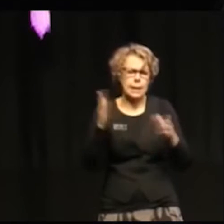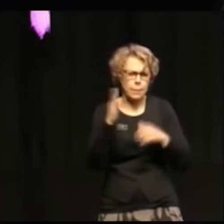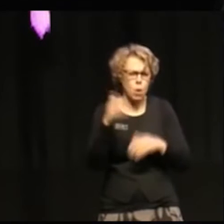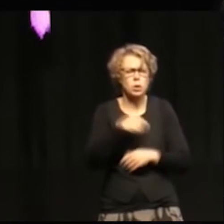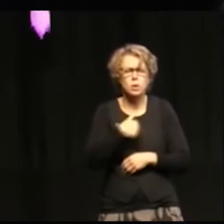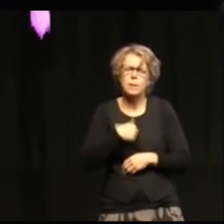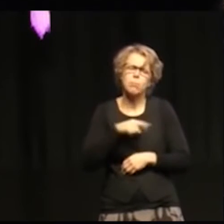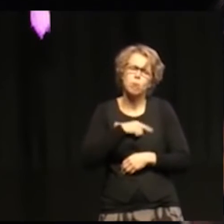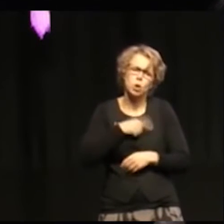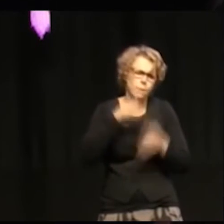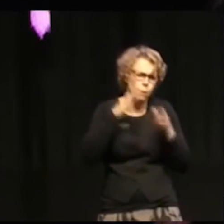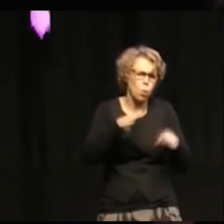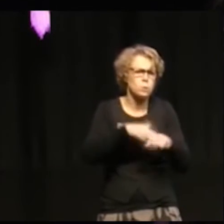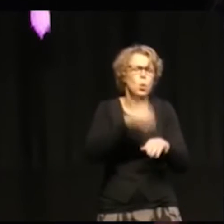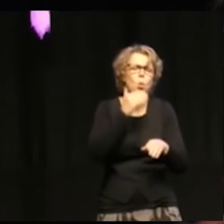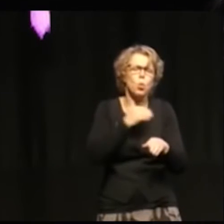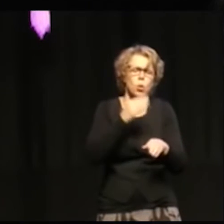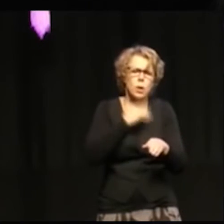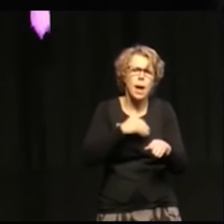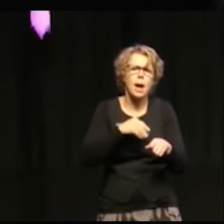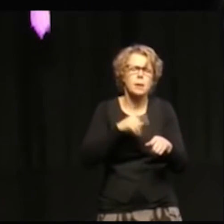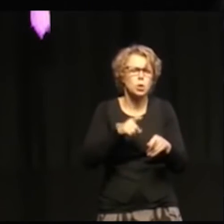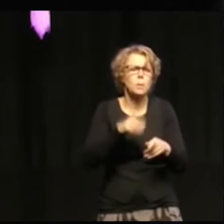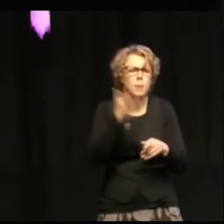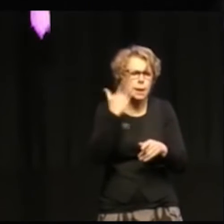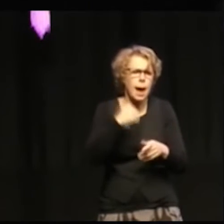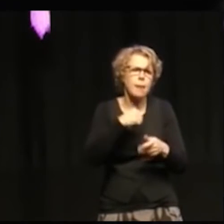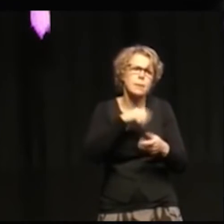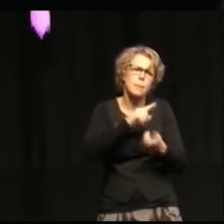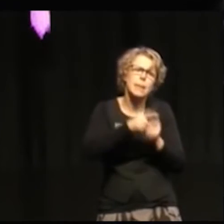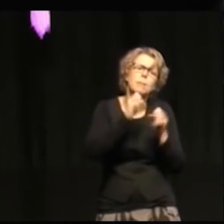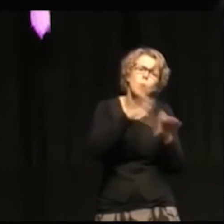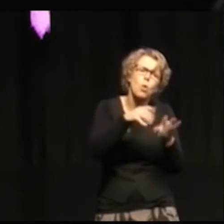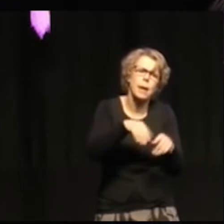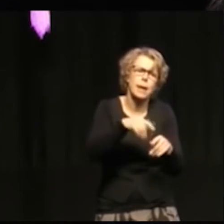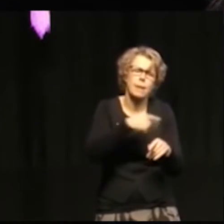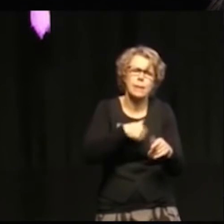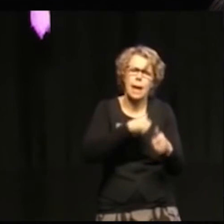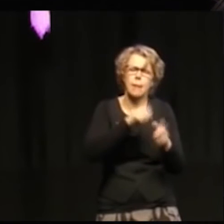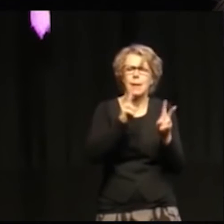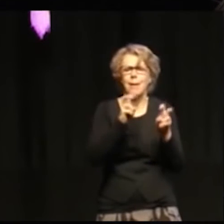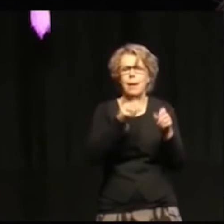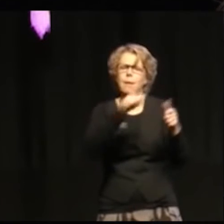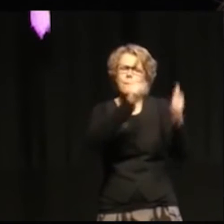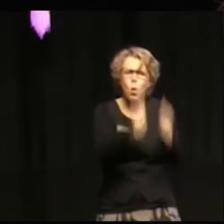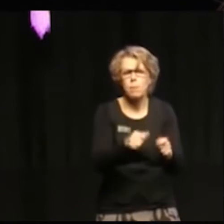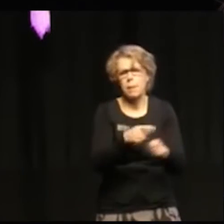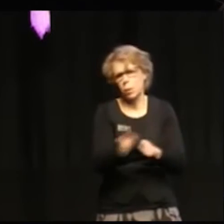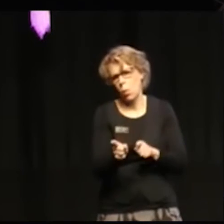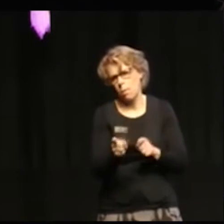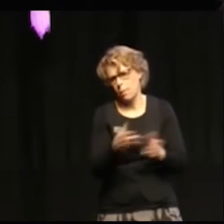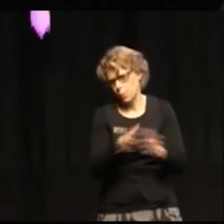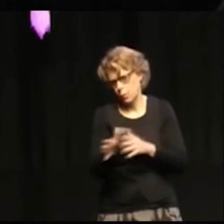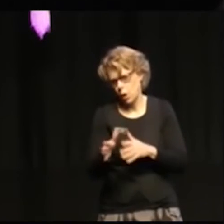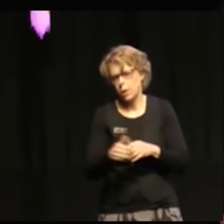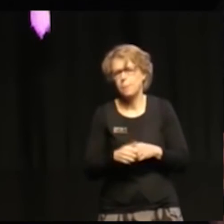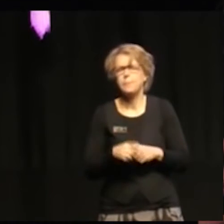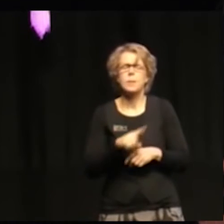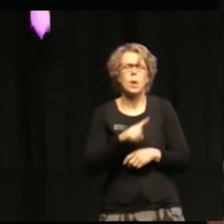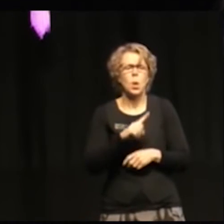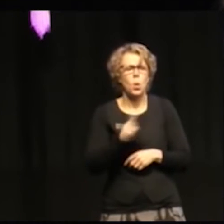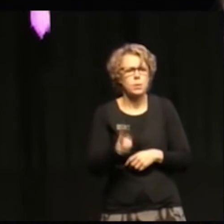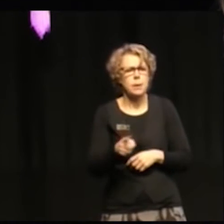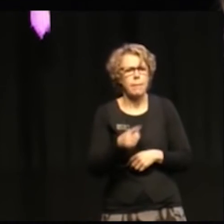personer som formas i sin ungdom. Sista, ett